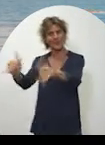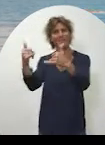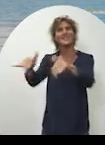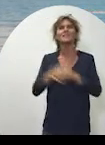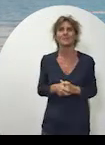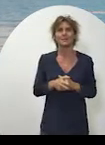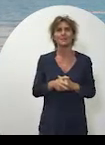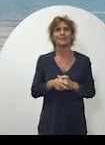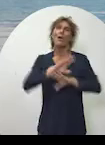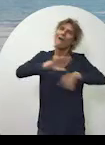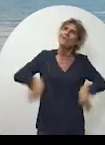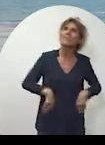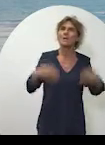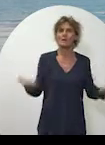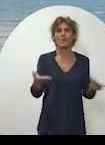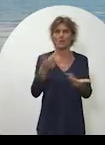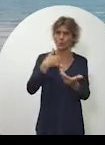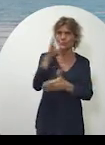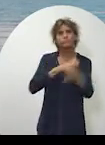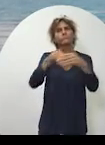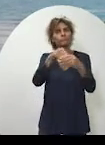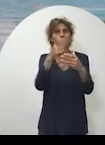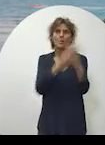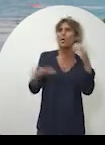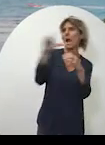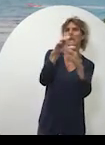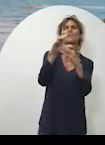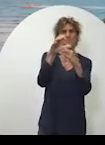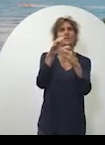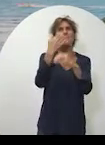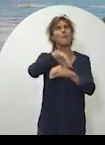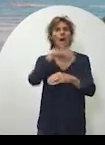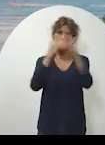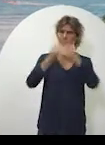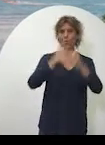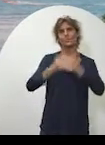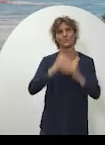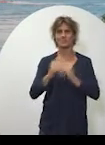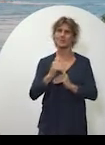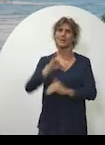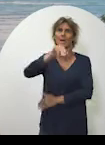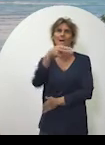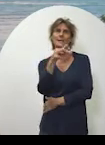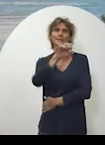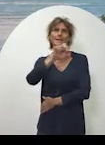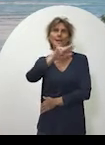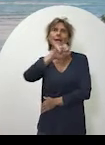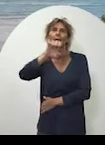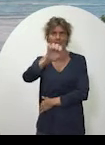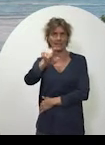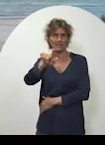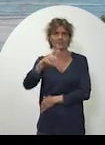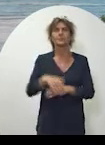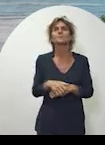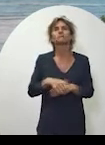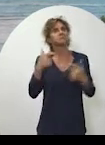Enfin, nous prendrons pleinement notre place dans la coopération dans la Caraïbe grâce au programme Interreg. Je